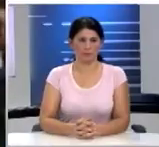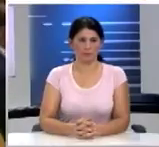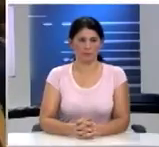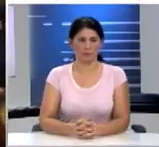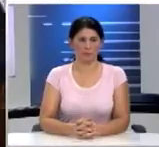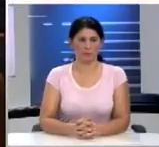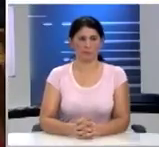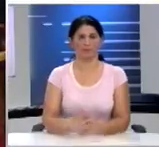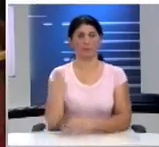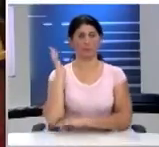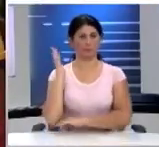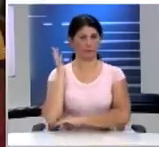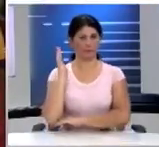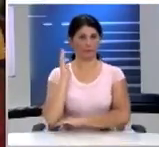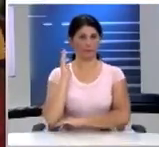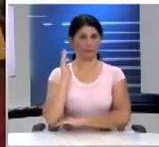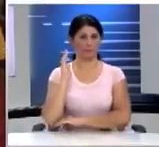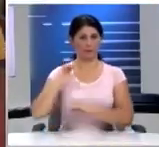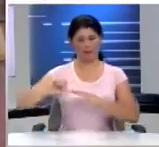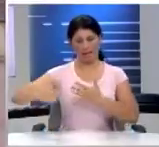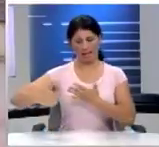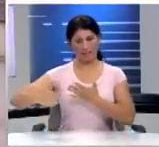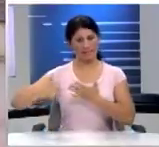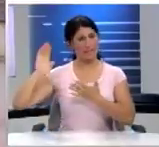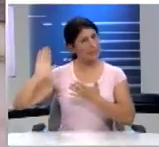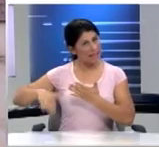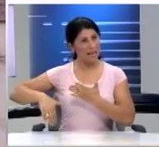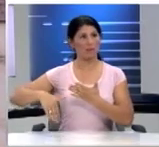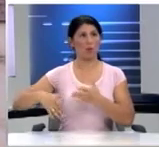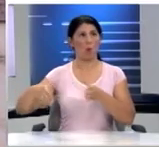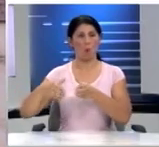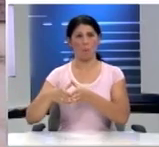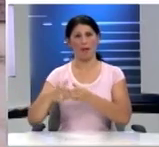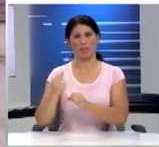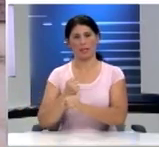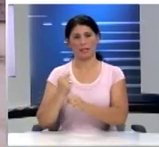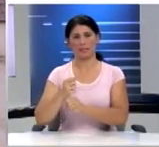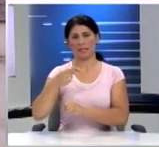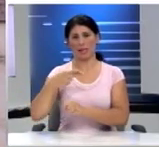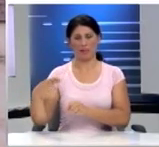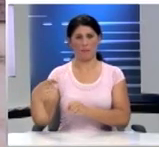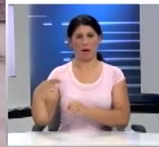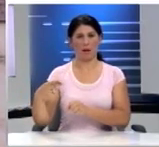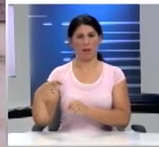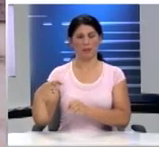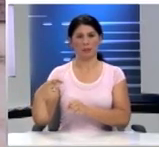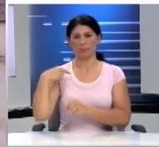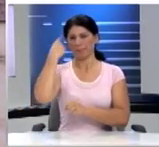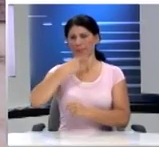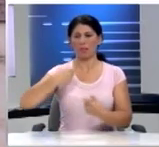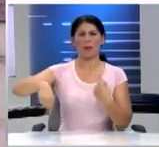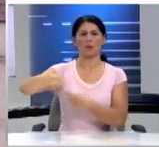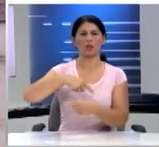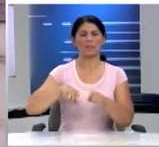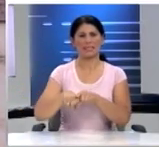αγορητή της έκτης και τελευταίας ομάδος εργασίας με θέμα διαπροσωπικές